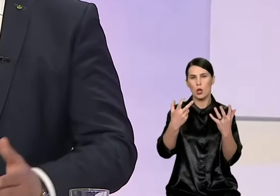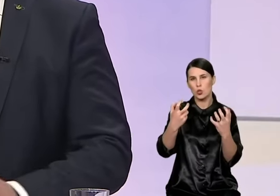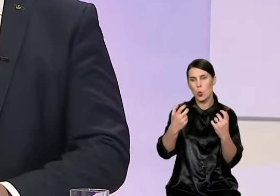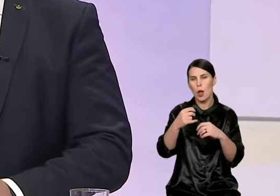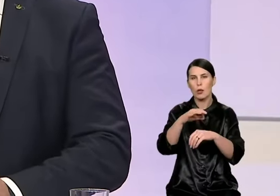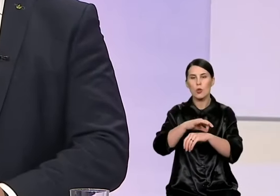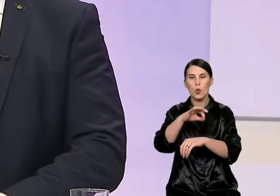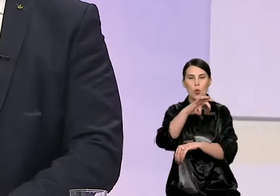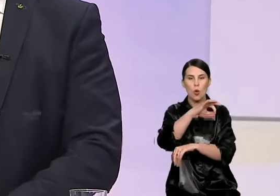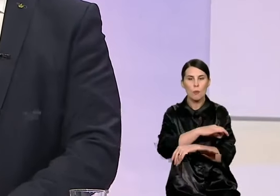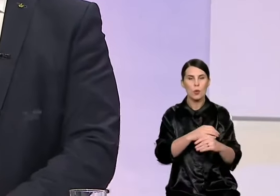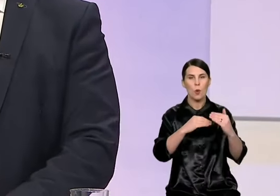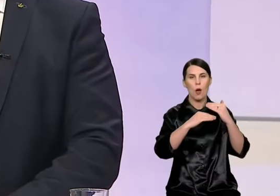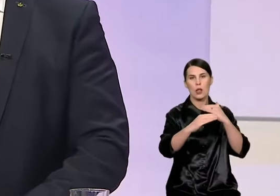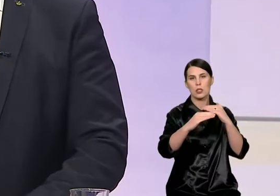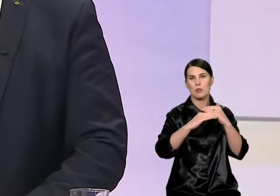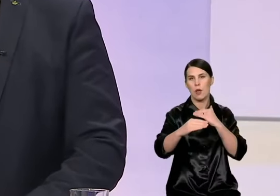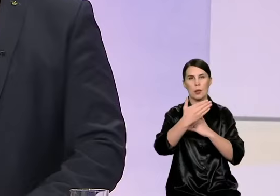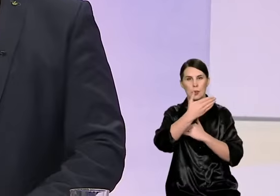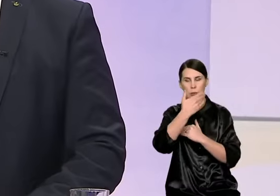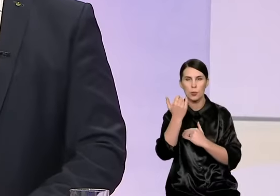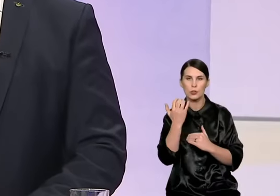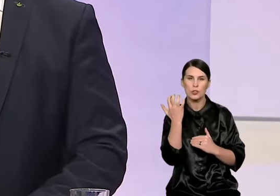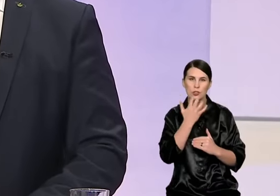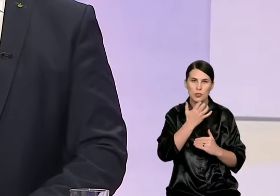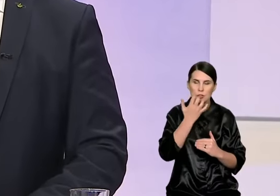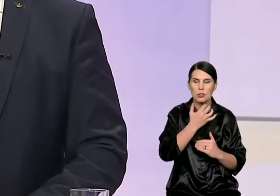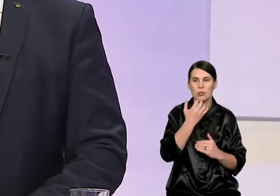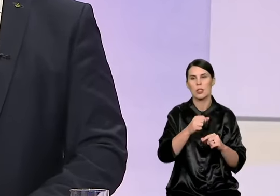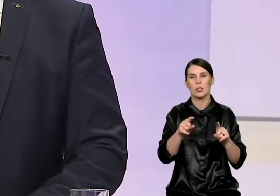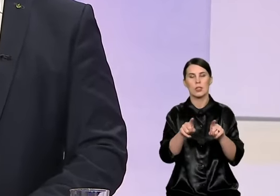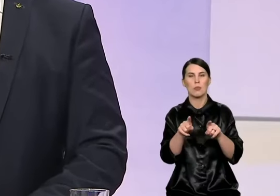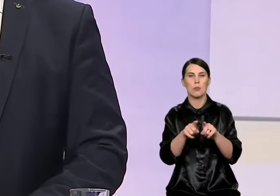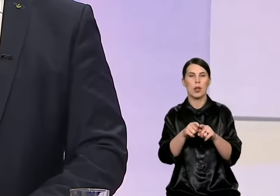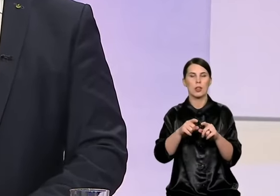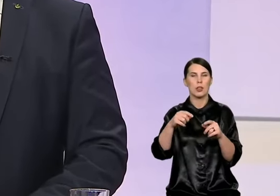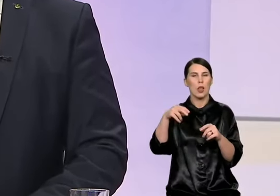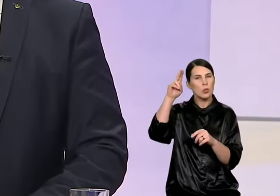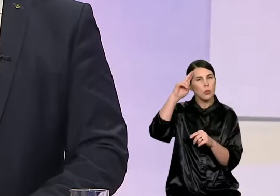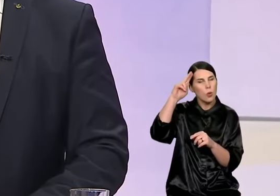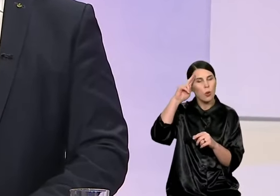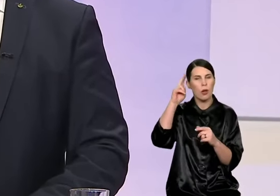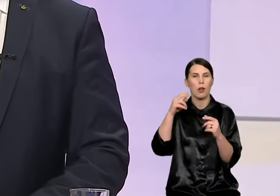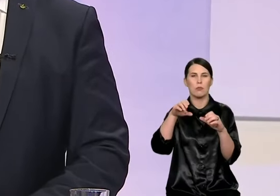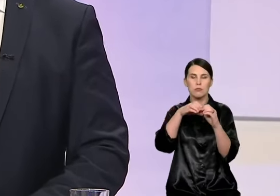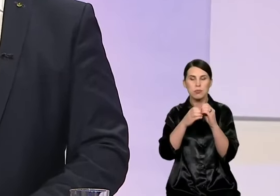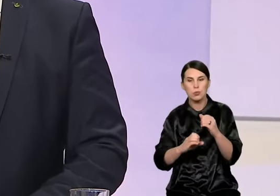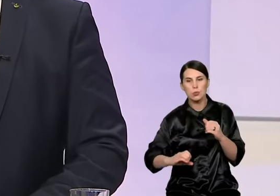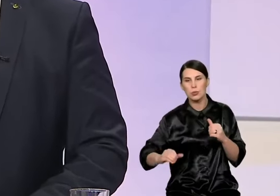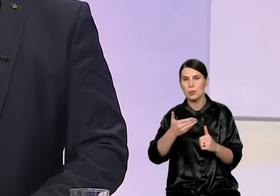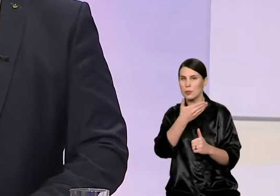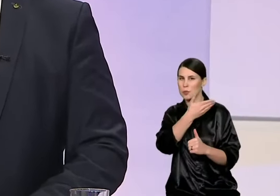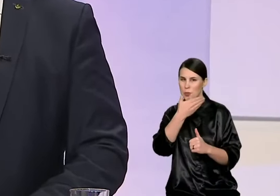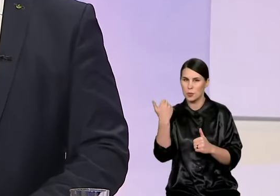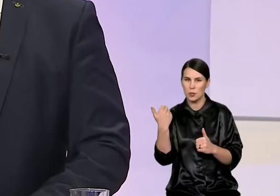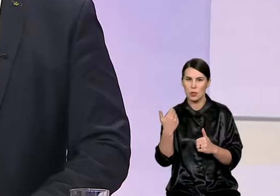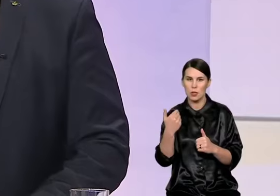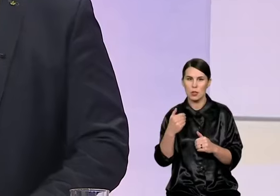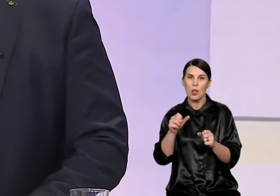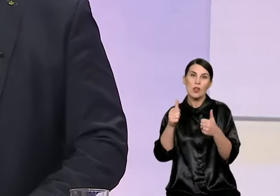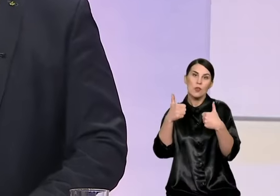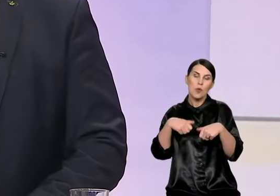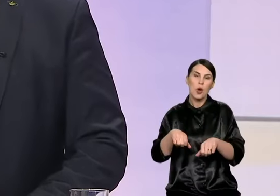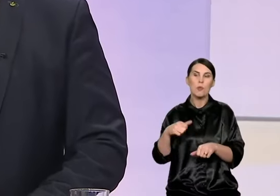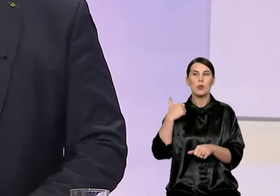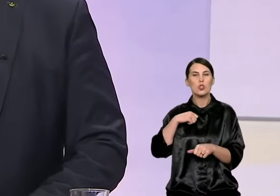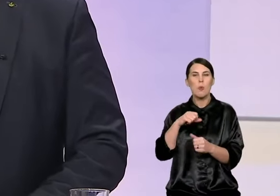kanalizacijos, nei vandendikio. Ir žmonės iš ten bet kokiu atveju matyti važiniesi į dvydalių transportų. Matyti greičiausią elektromobilį atėti.